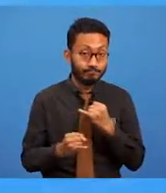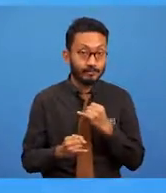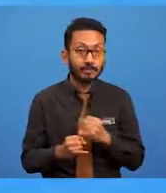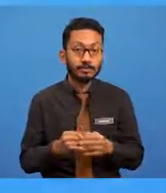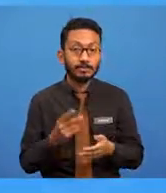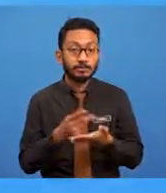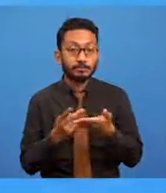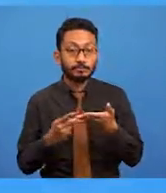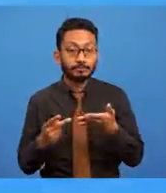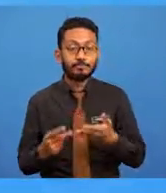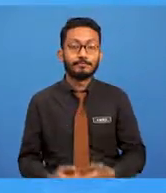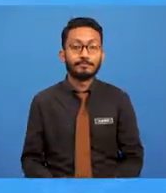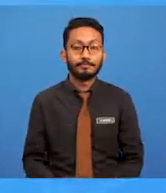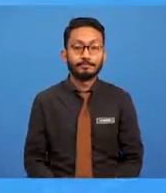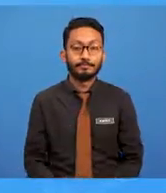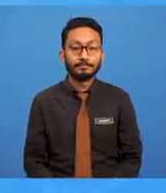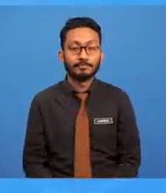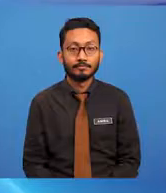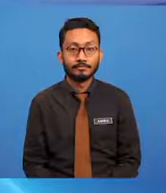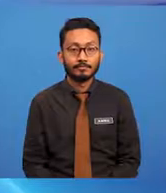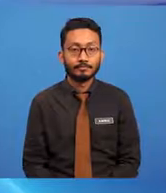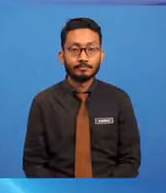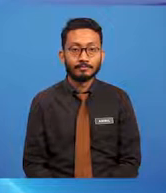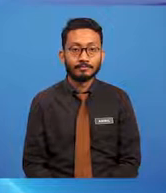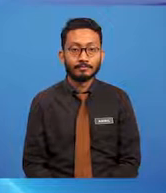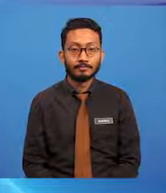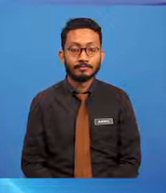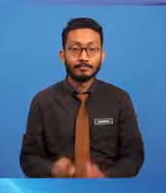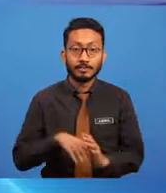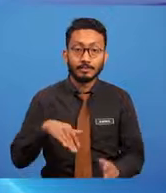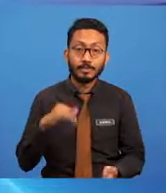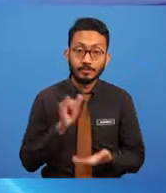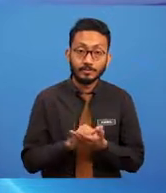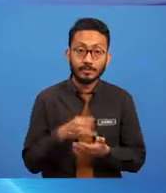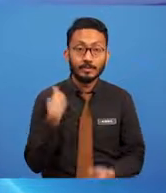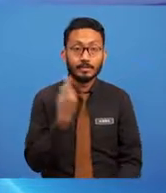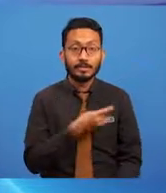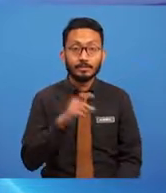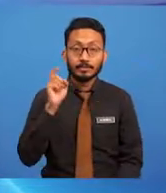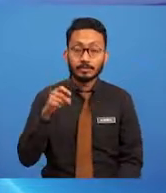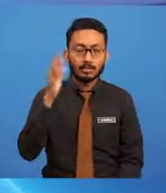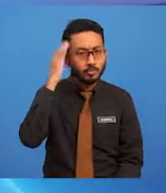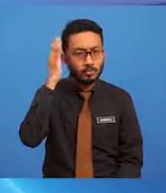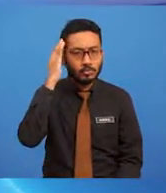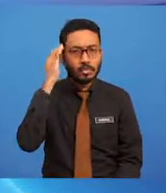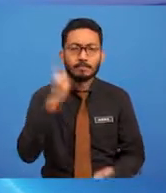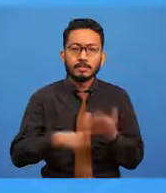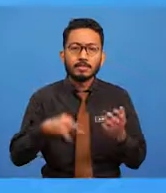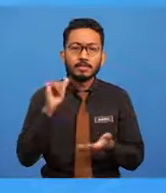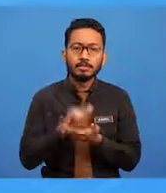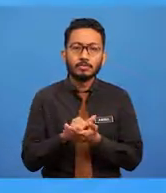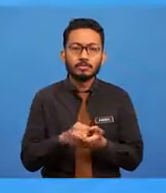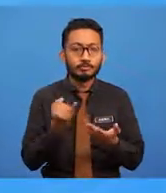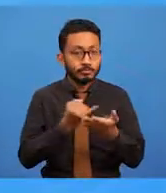Baik, sebelum itu, kita kena tahu apa itu ilustrasi grafik.